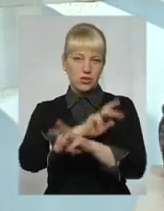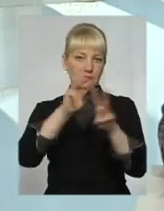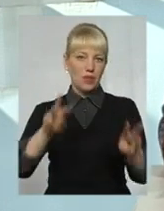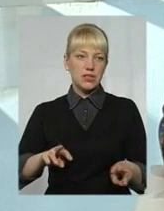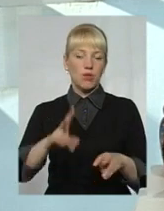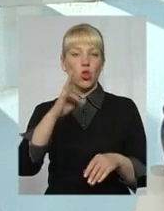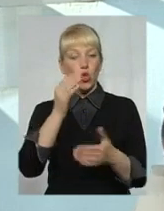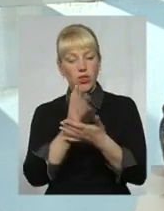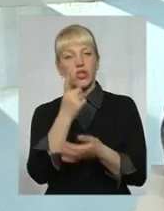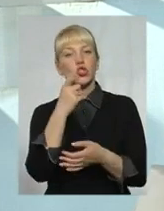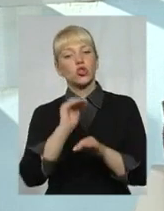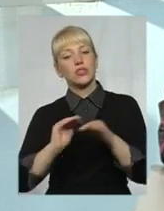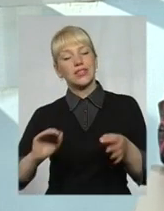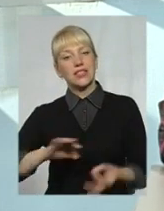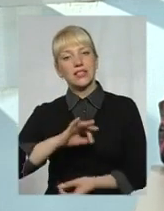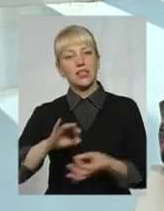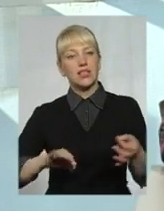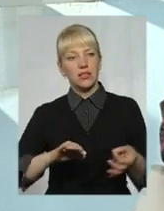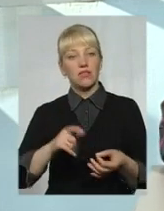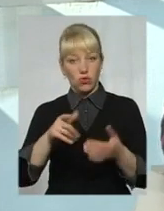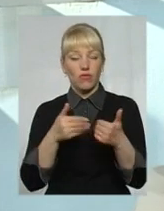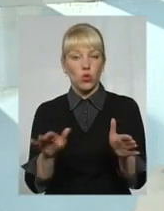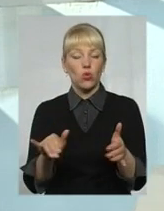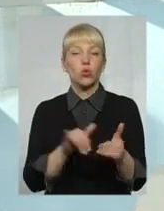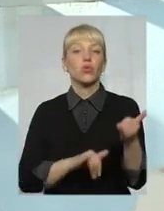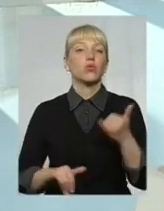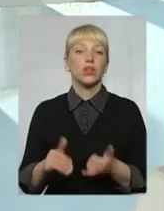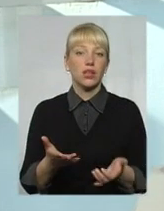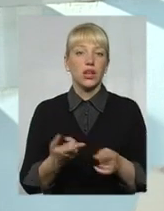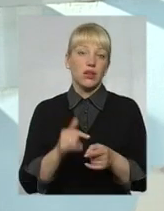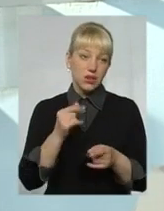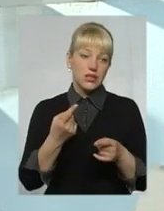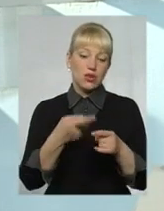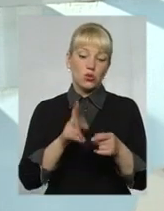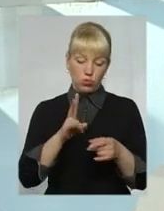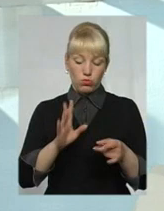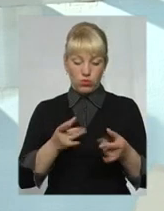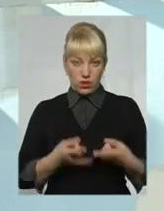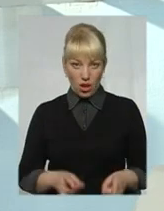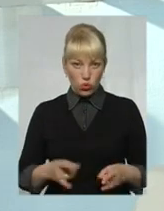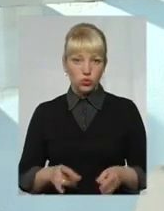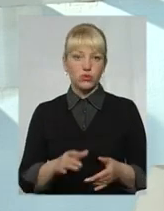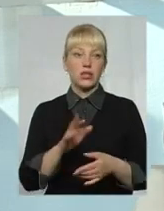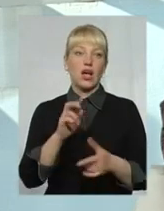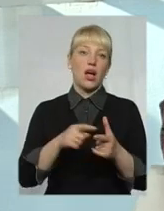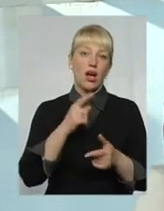А є 100 дітей-сиріт, вони виходять нікуди. Розумієте? Це знову ж ті, які нам будуть народжувати, або, не дай Боже,